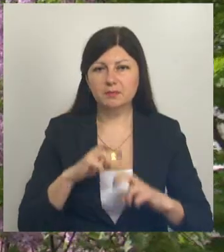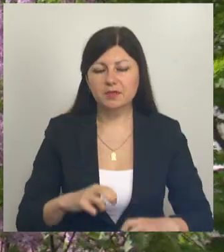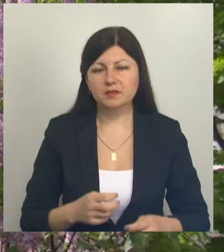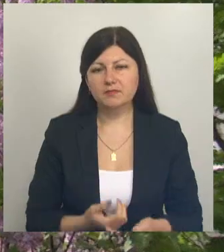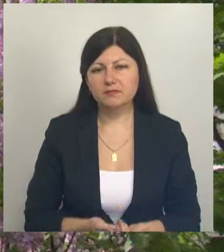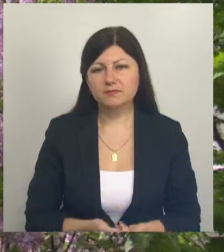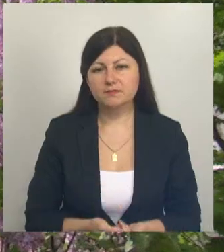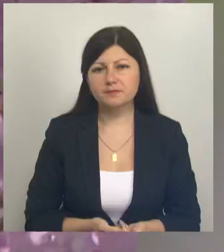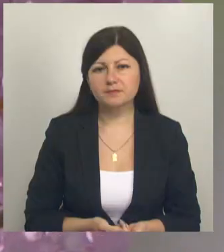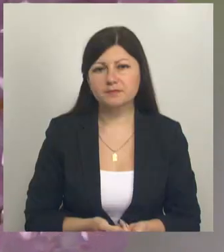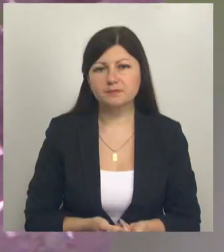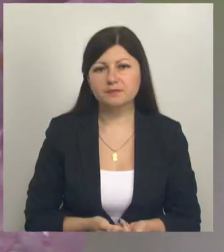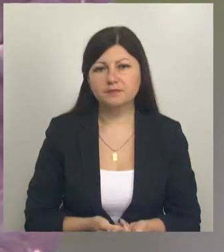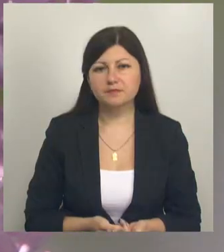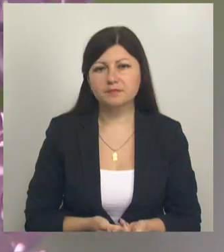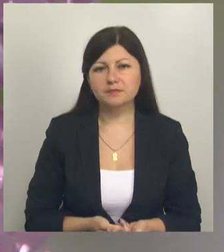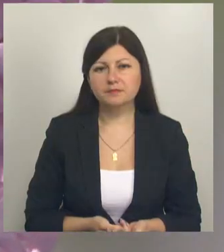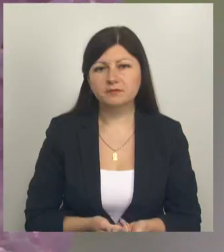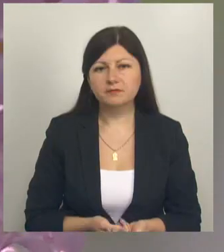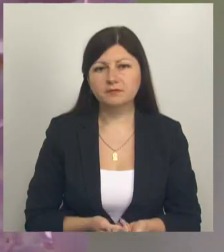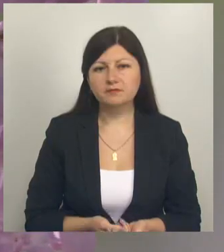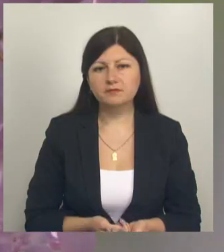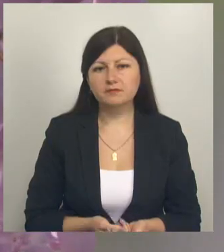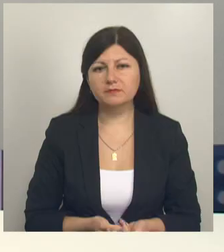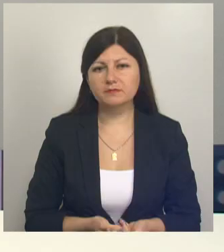Оксана Черных, Сергей Лихвер. Такой день на Мире Белогорья.